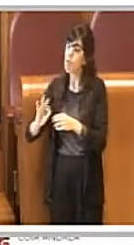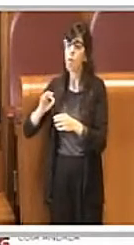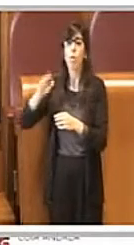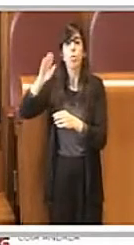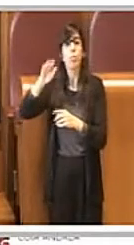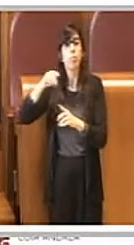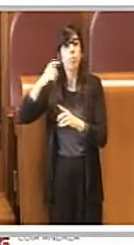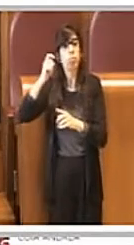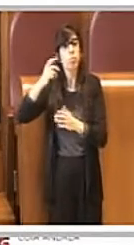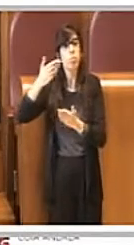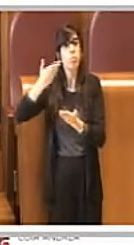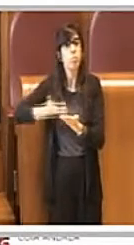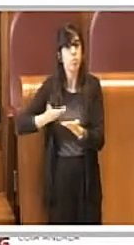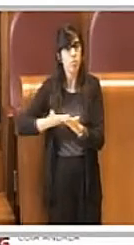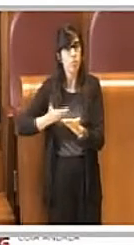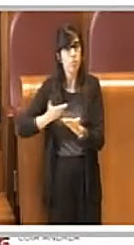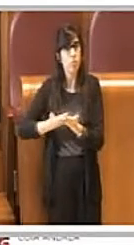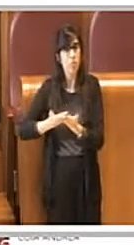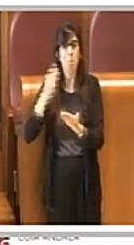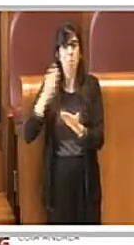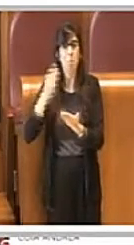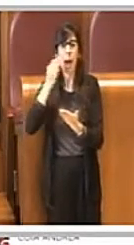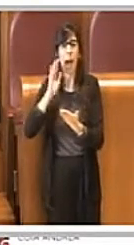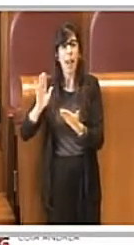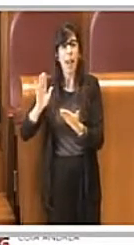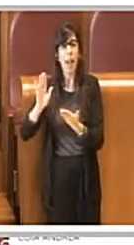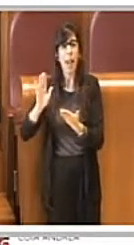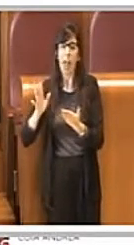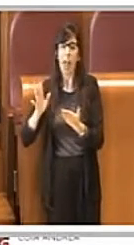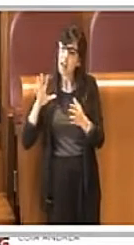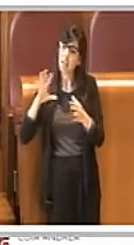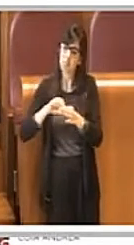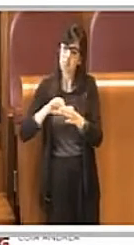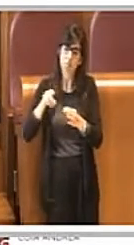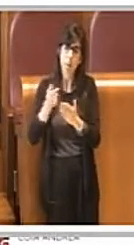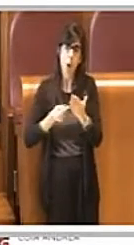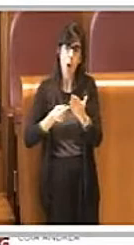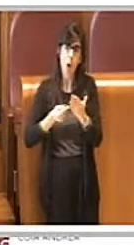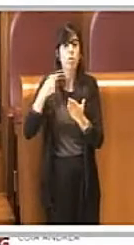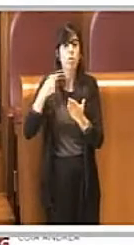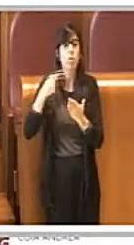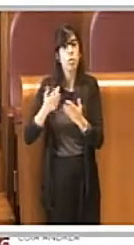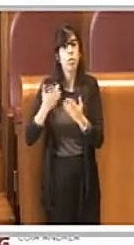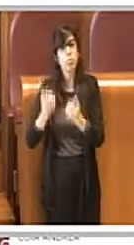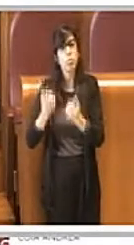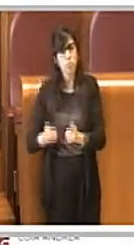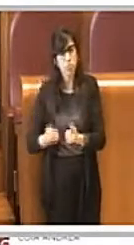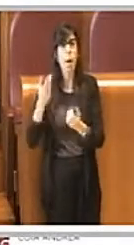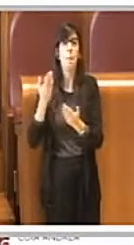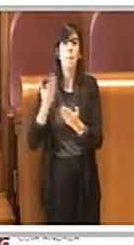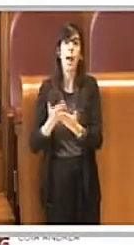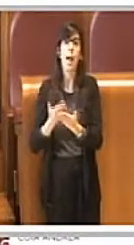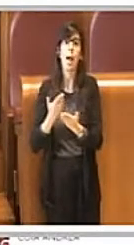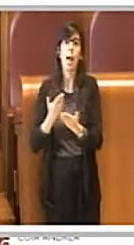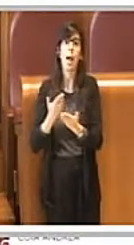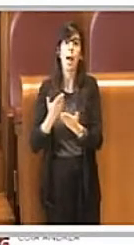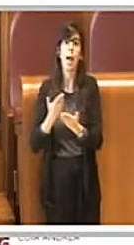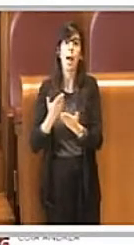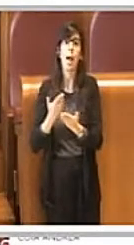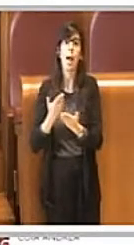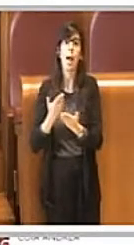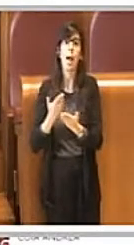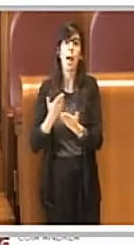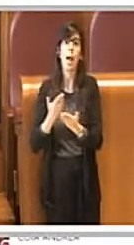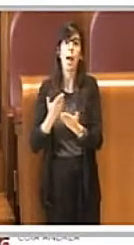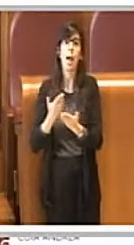ammissibilità e congruità del progetto, ottenendo l'acquisizione del permesso a costruire numero 166